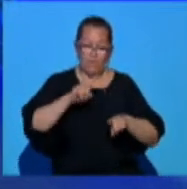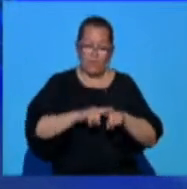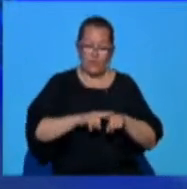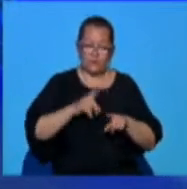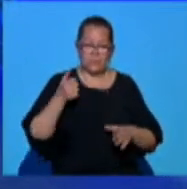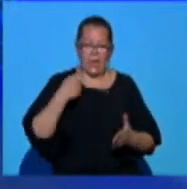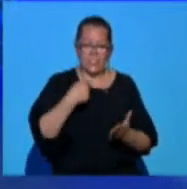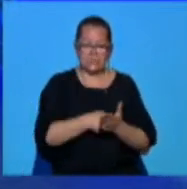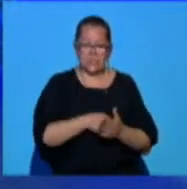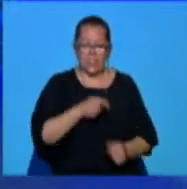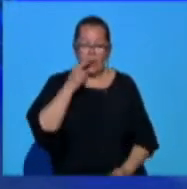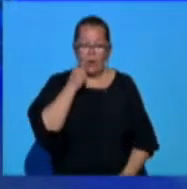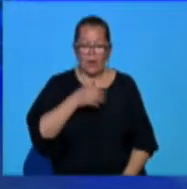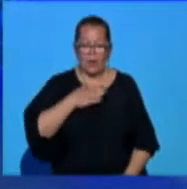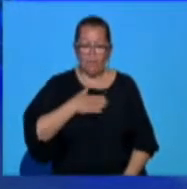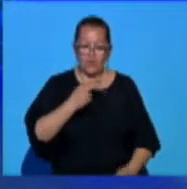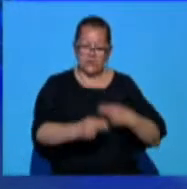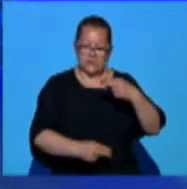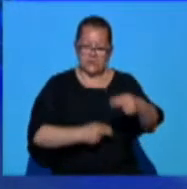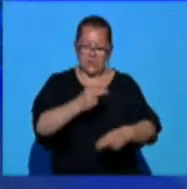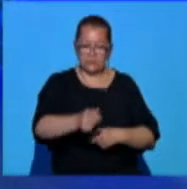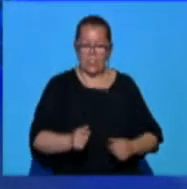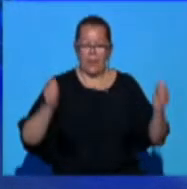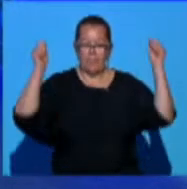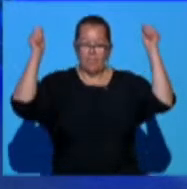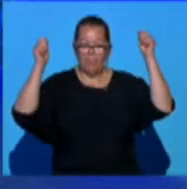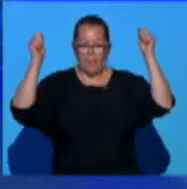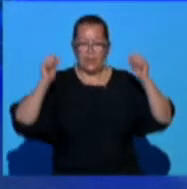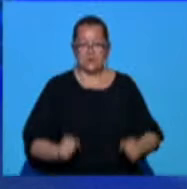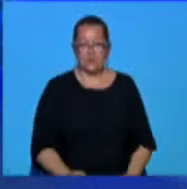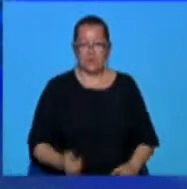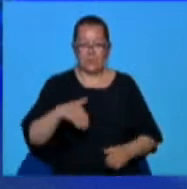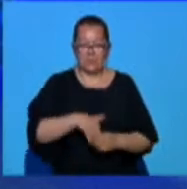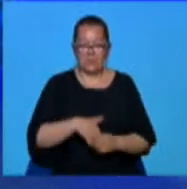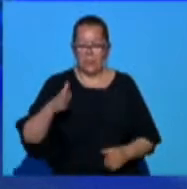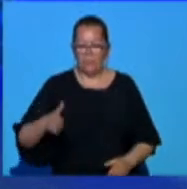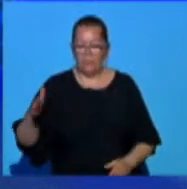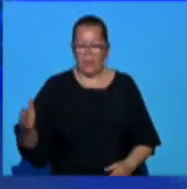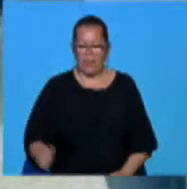Oamenii sunt decizi să continui apichetarea uzinei timp de o zi în fiecare zi a lunii iunie.